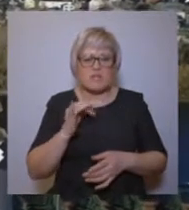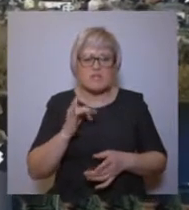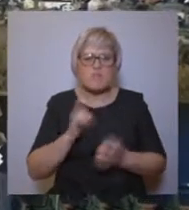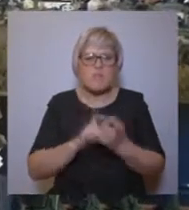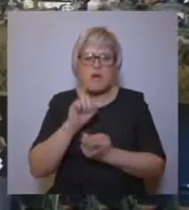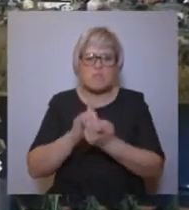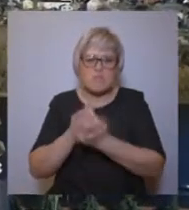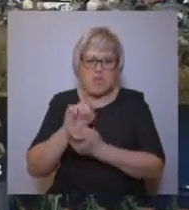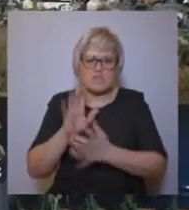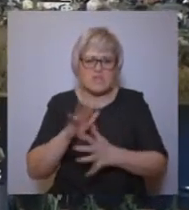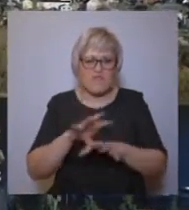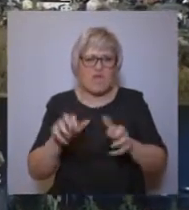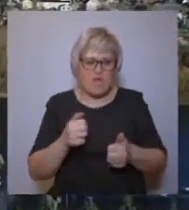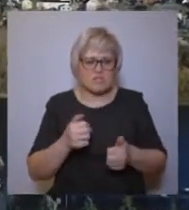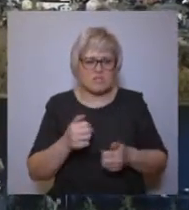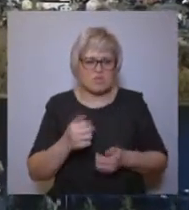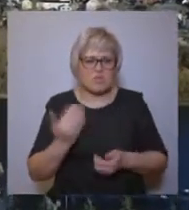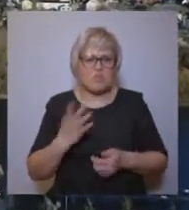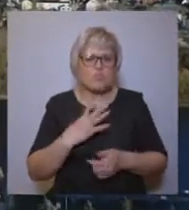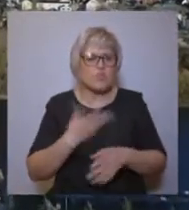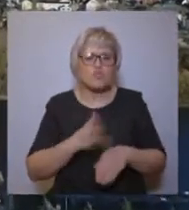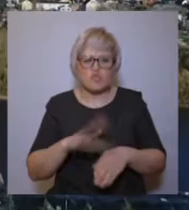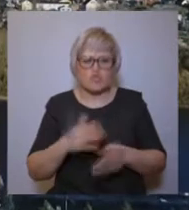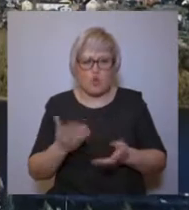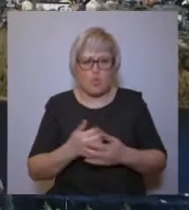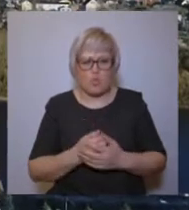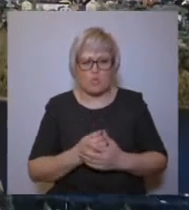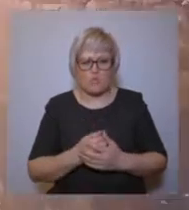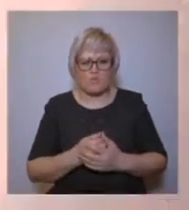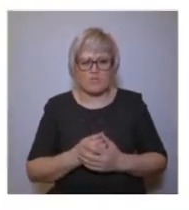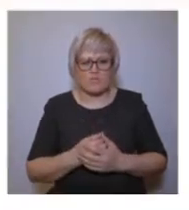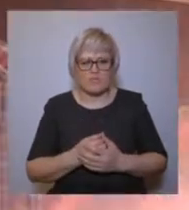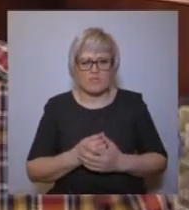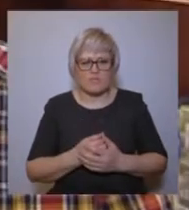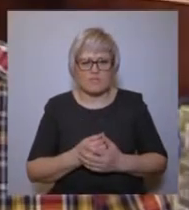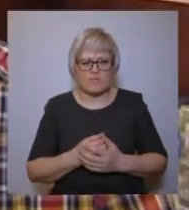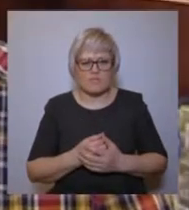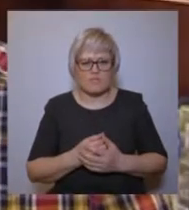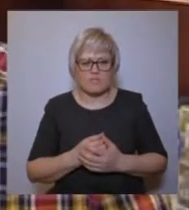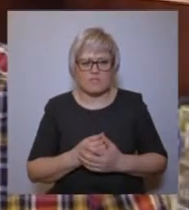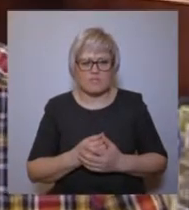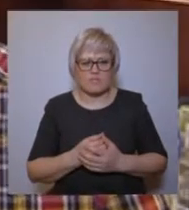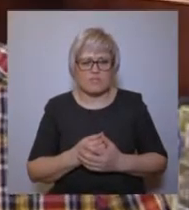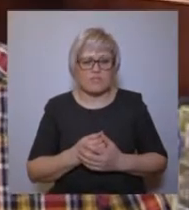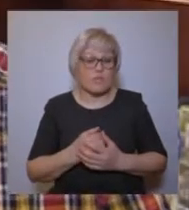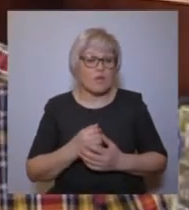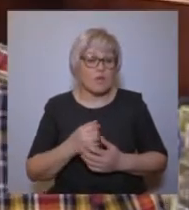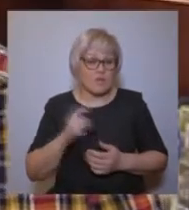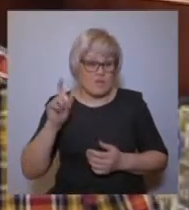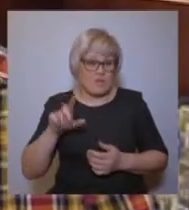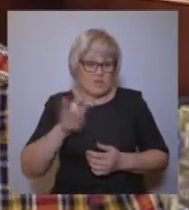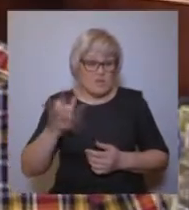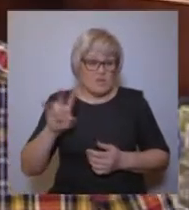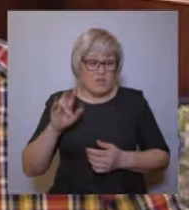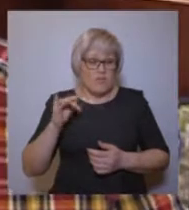подорвано и беспорядками в Сибирской митрополии, и борьбой со светскими властями. Он был человеком очень скромным, он принял схим,